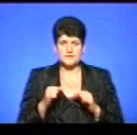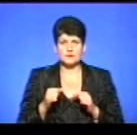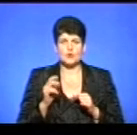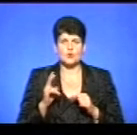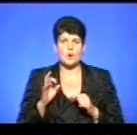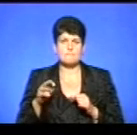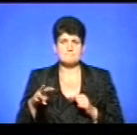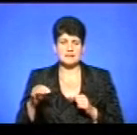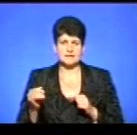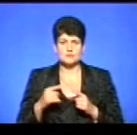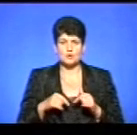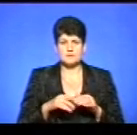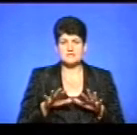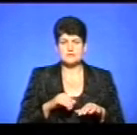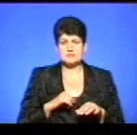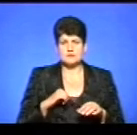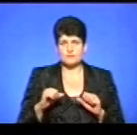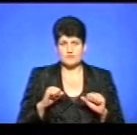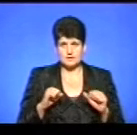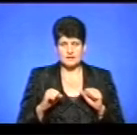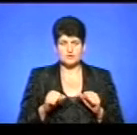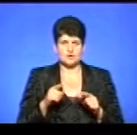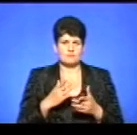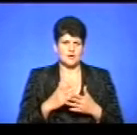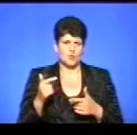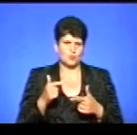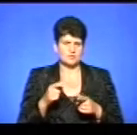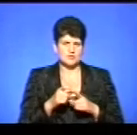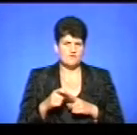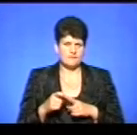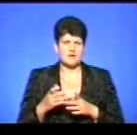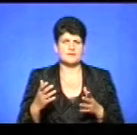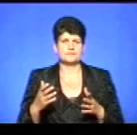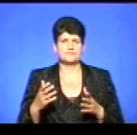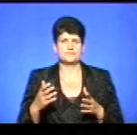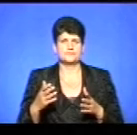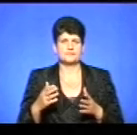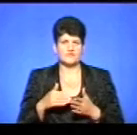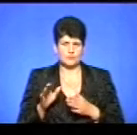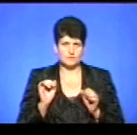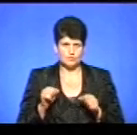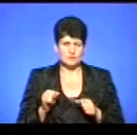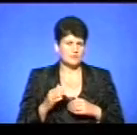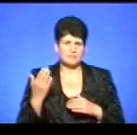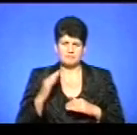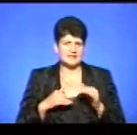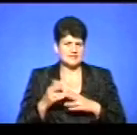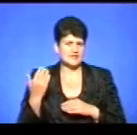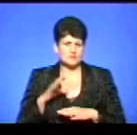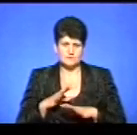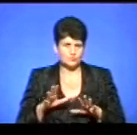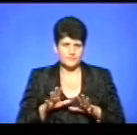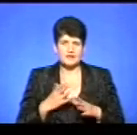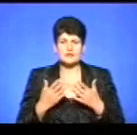органу місцевого самоврядування, це якщо петиція містить лайливі слова або нецензурну лексику, хоча в нас такого в практиці не було. І